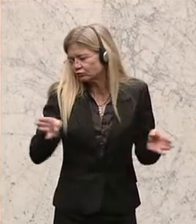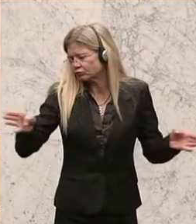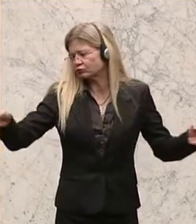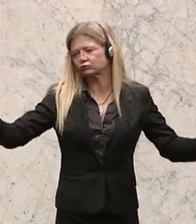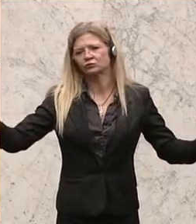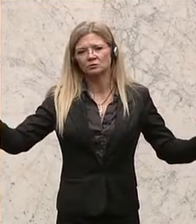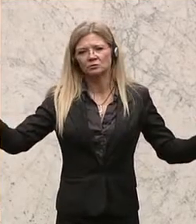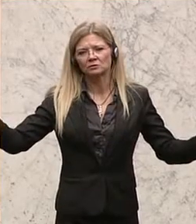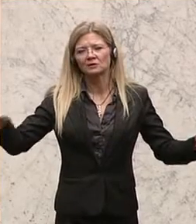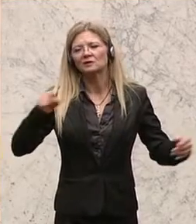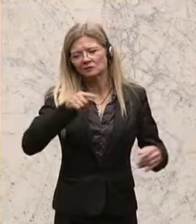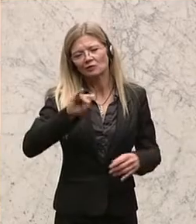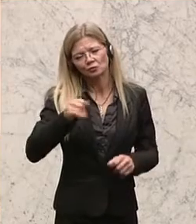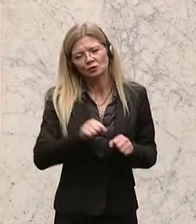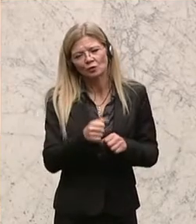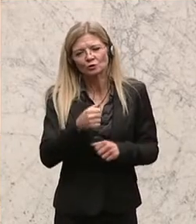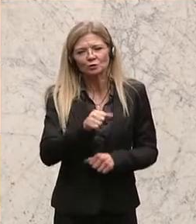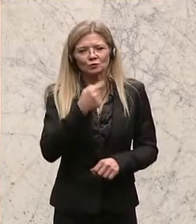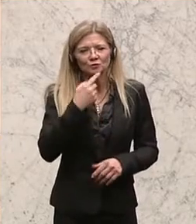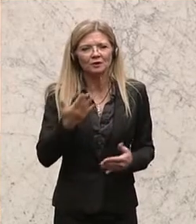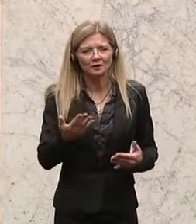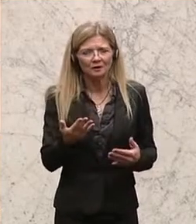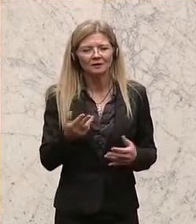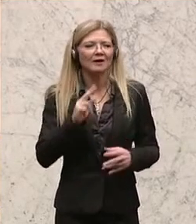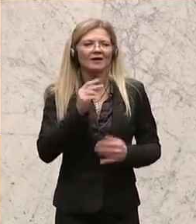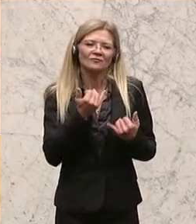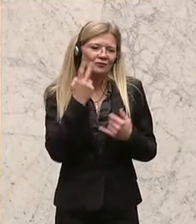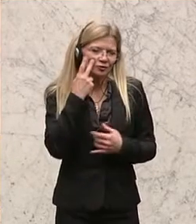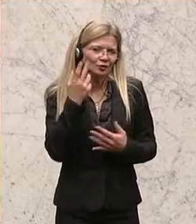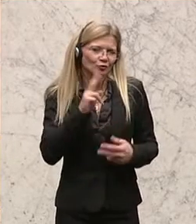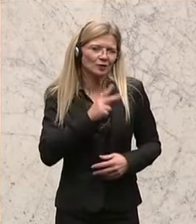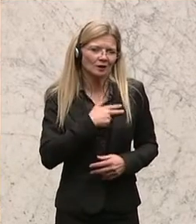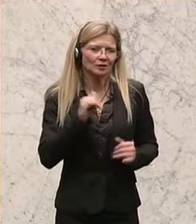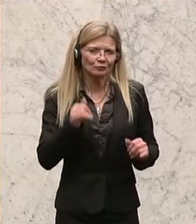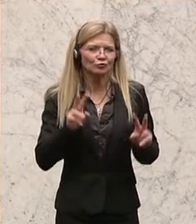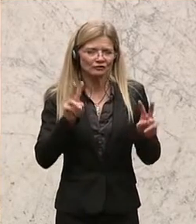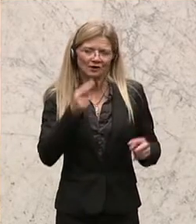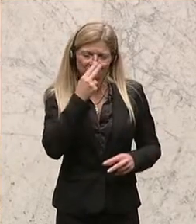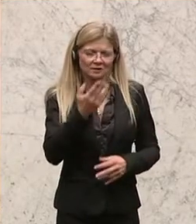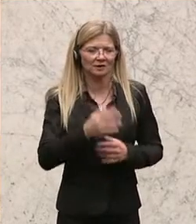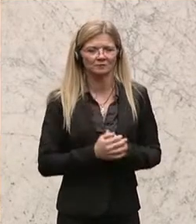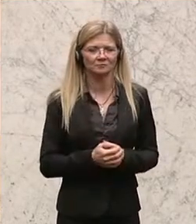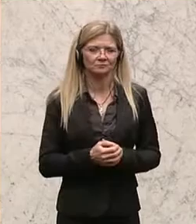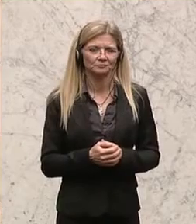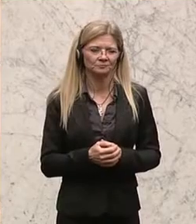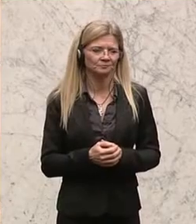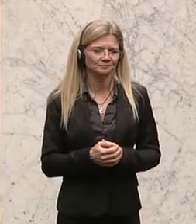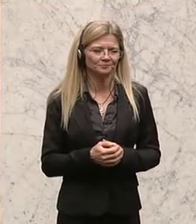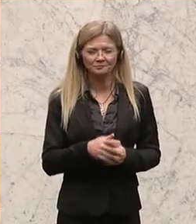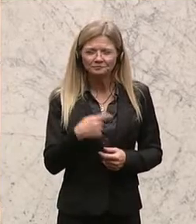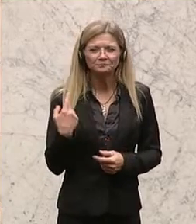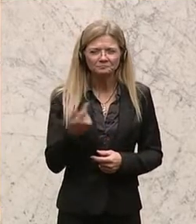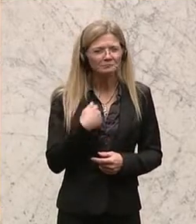Ich sage halt auch dazu, man muss auch da wirklich der Realität ins Auge schauen. Wenn wir wissen, wie die